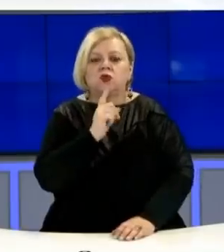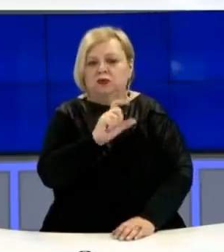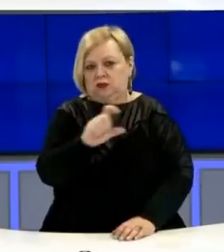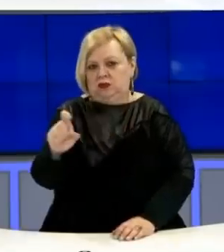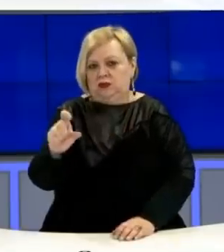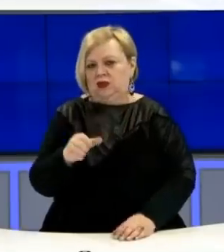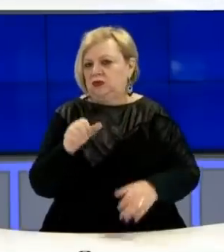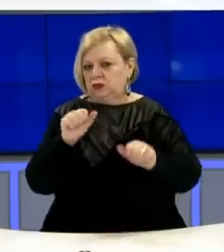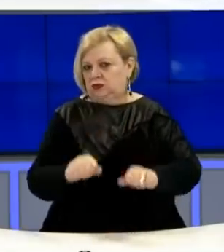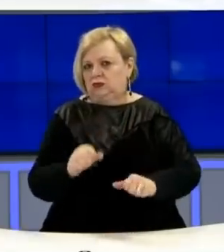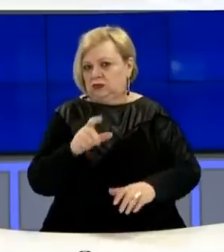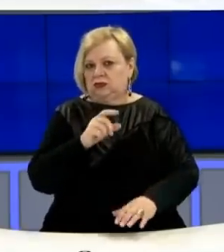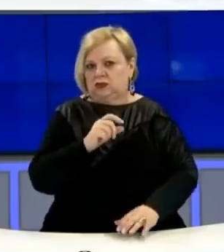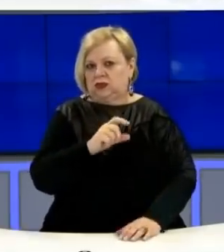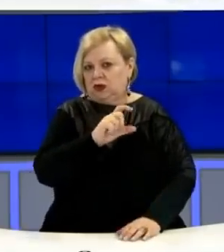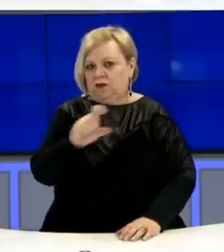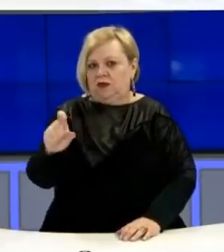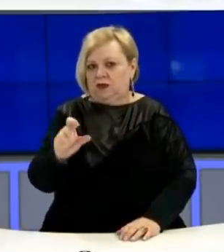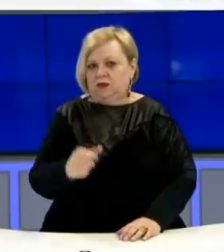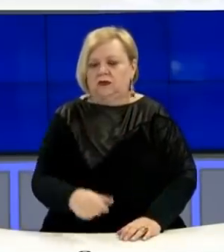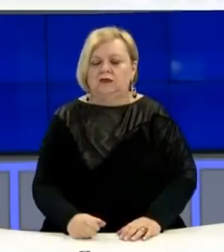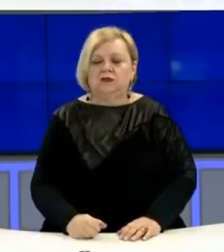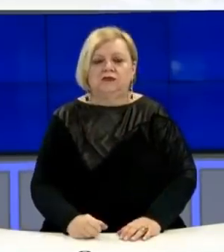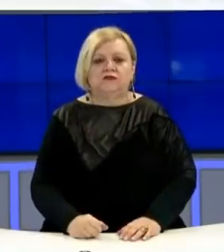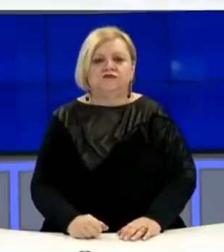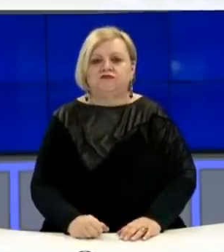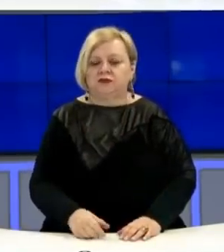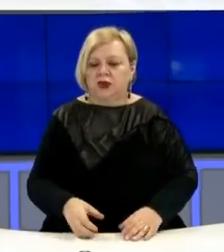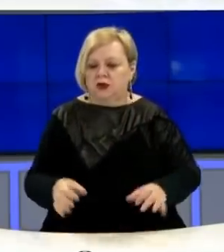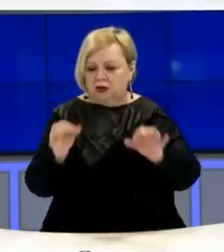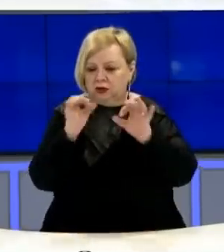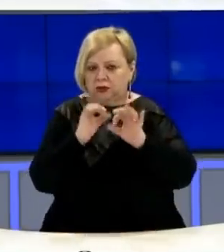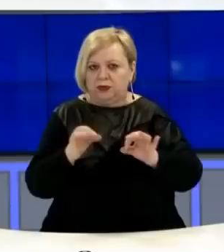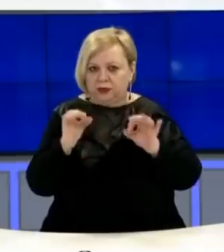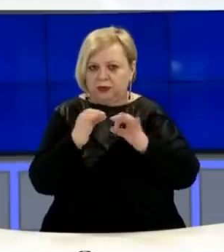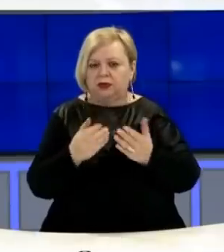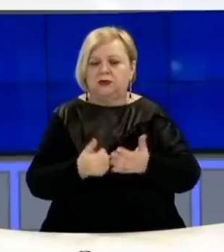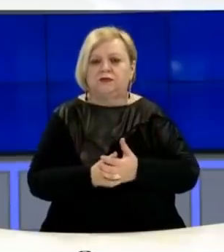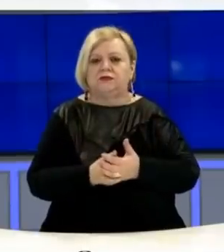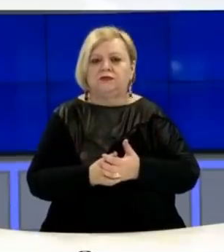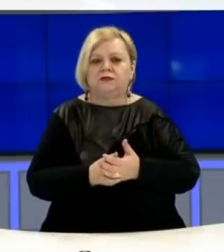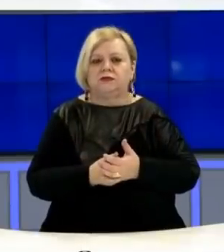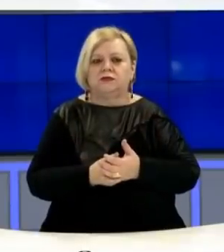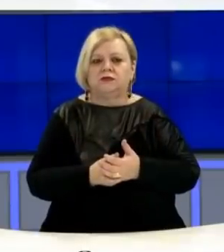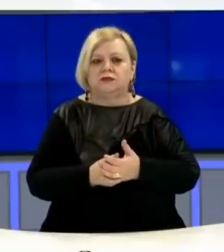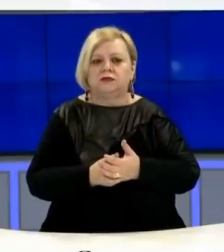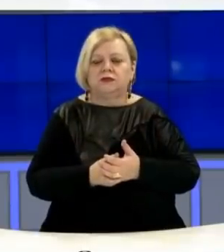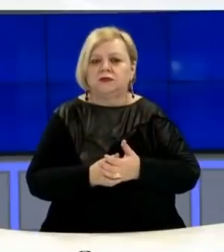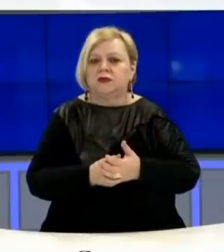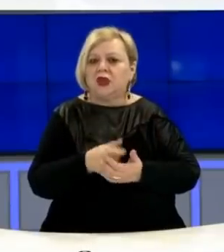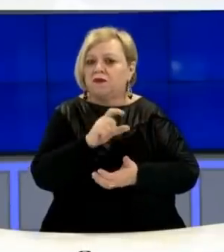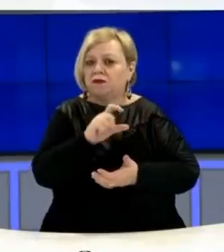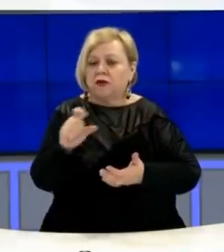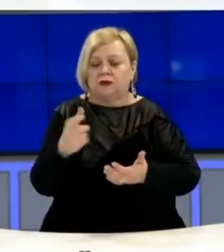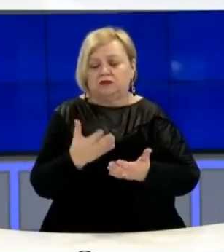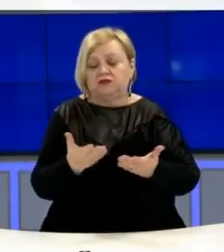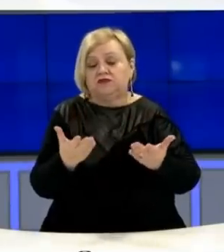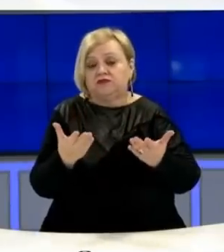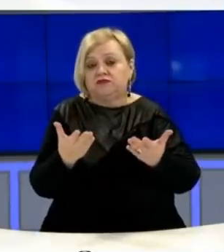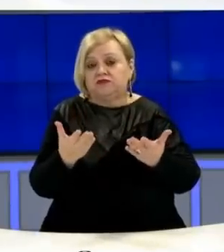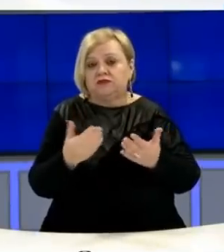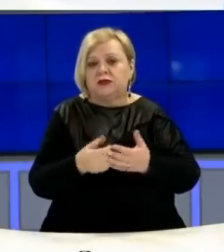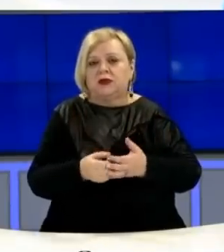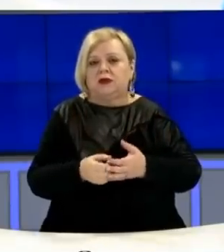Qeveri të ana janë fajtor. Nuk mundësh as kent ta fajsosh mirë për